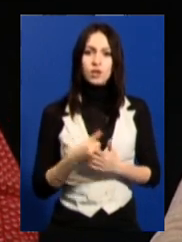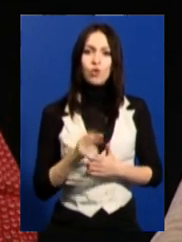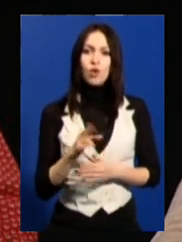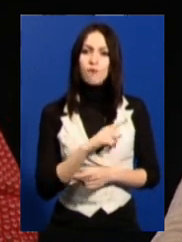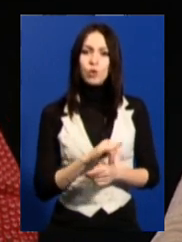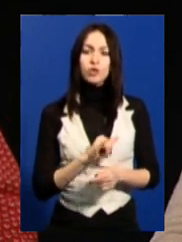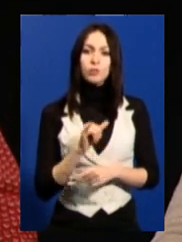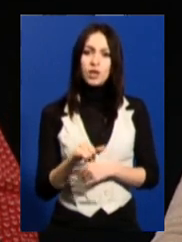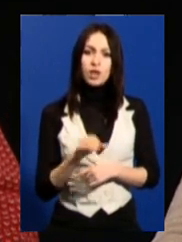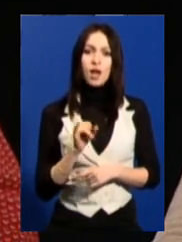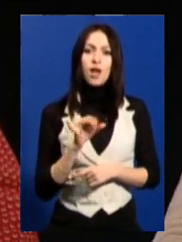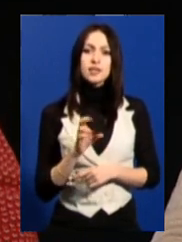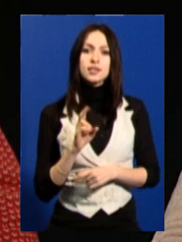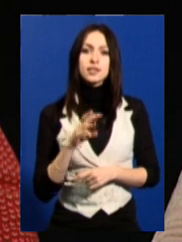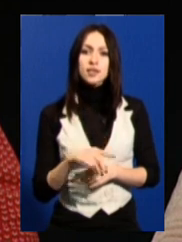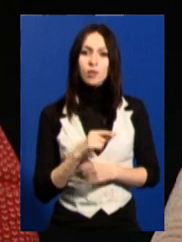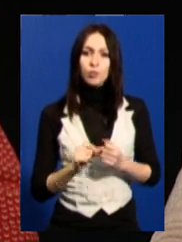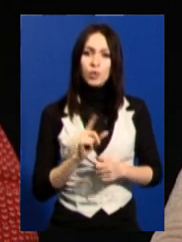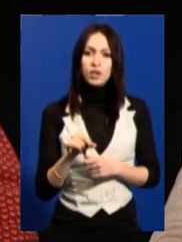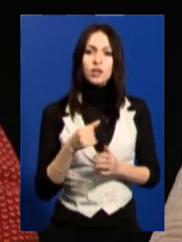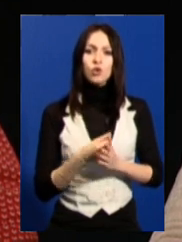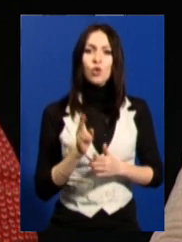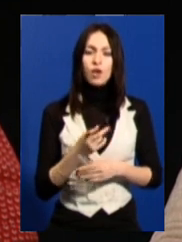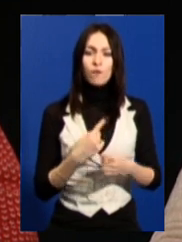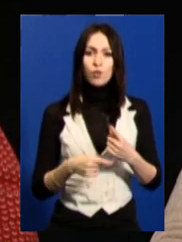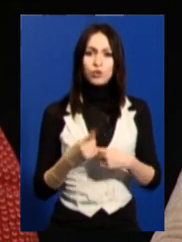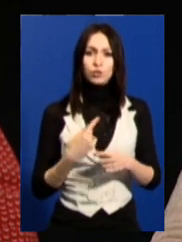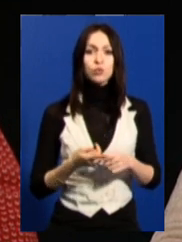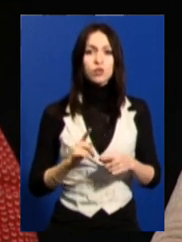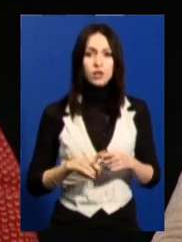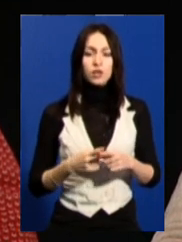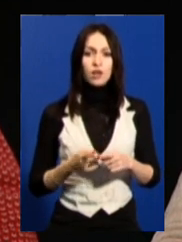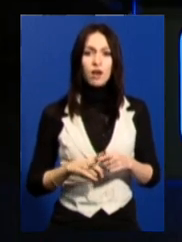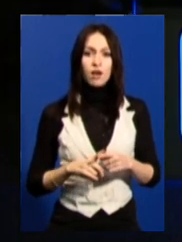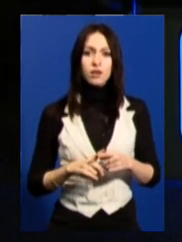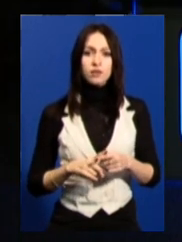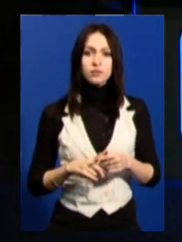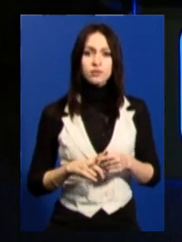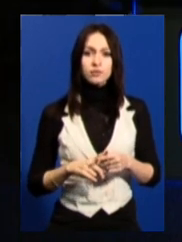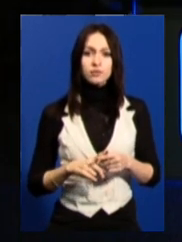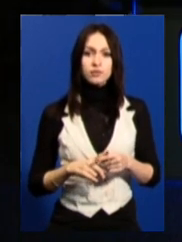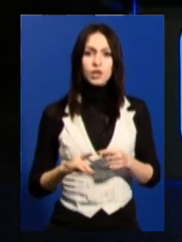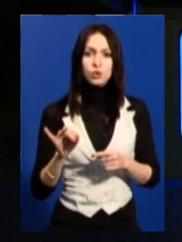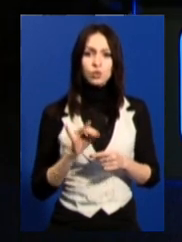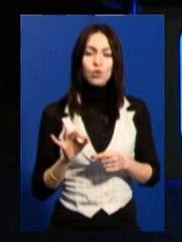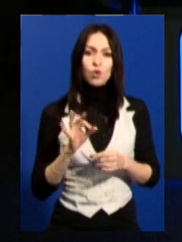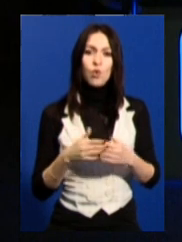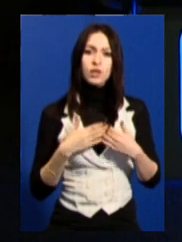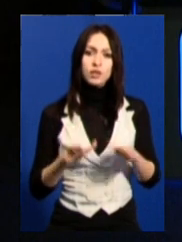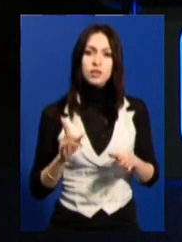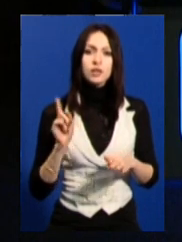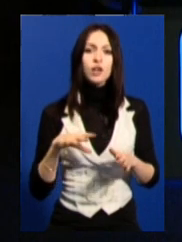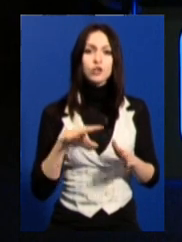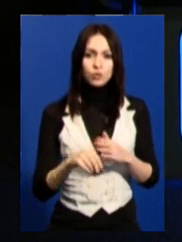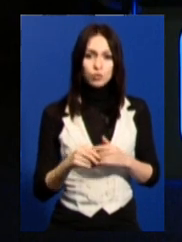ти поїхав, а і з ким ти поїхав, і до кого ти повернувся. І це така історія про відкриття, в тому числі,